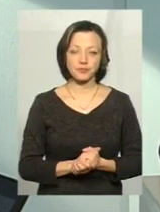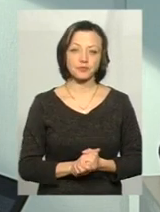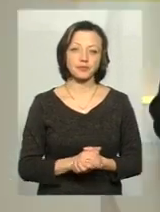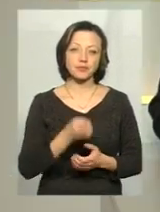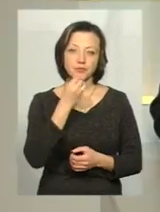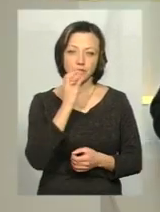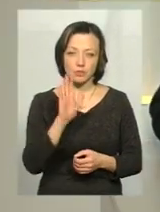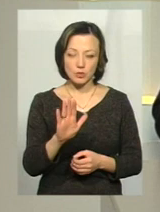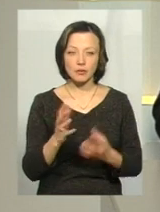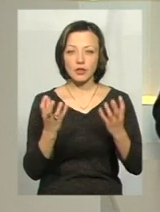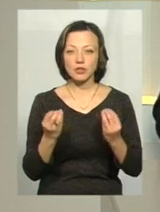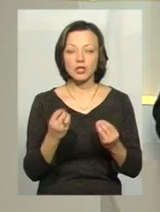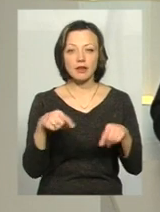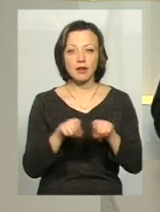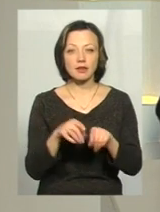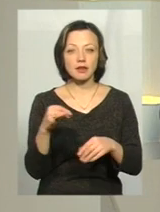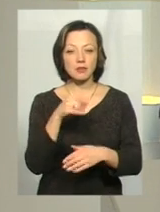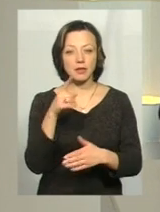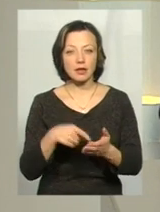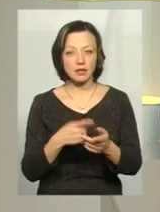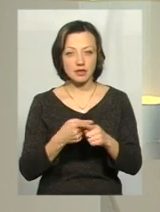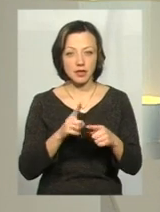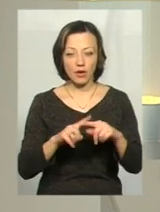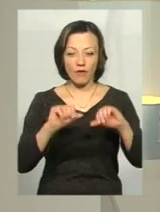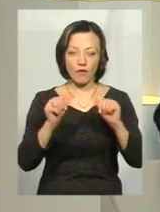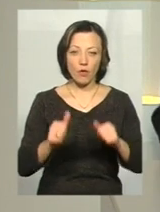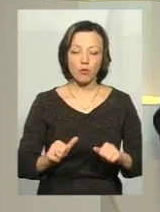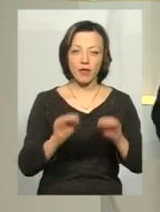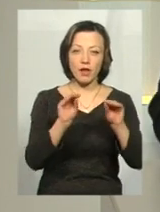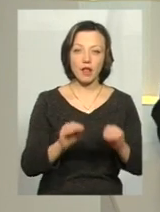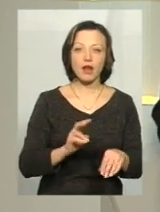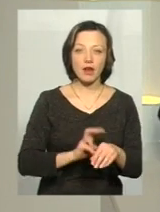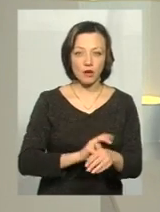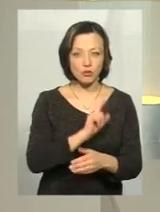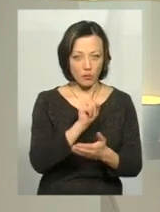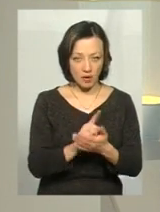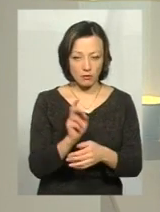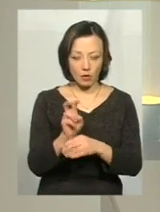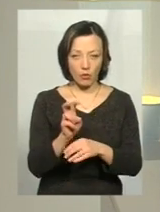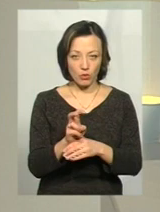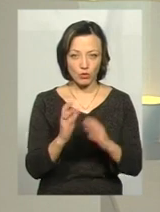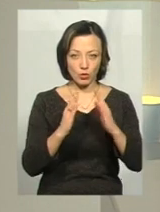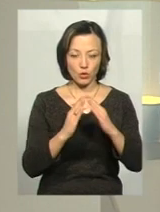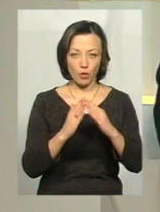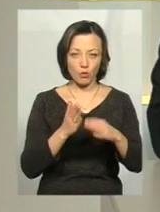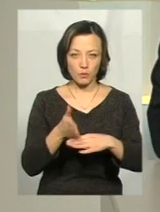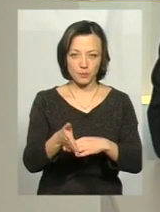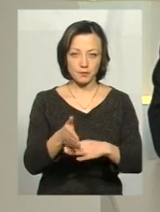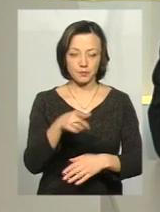цікаве, що таке питання. Чи за цією формою чи декларацією лікар зобов'язаний приходити до пацієнта додому?